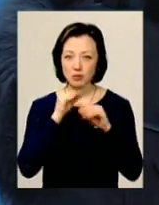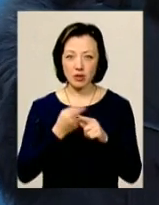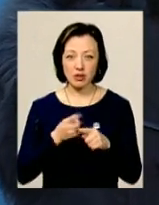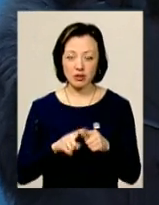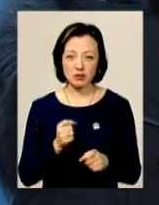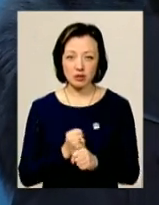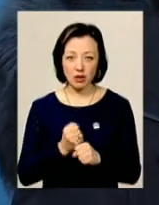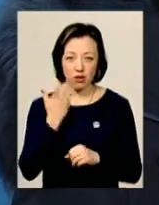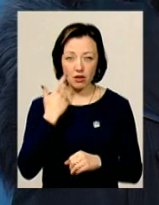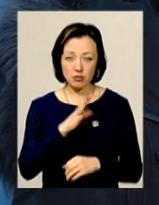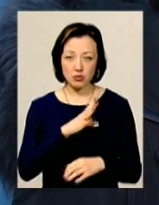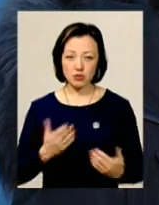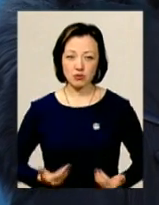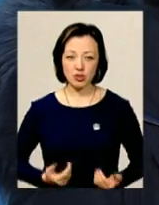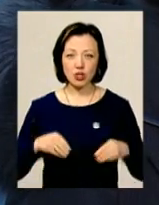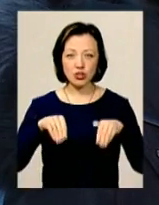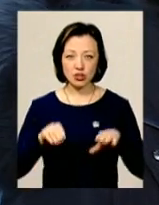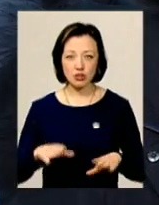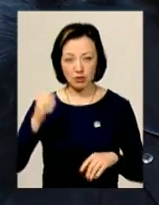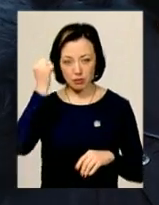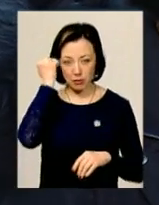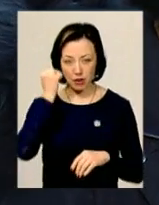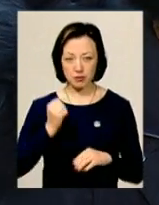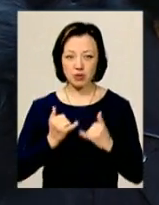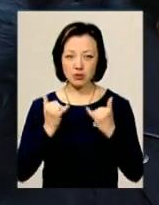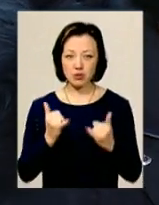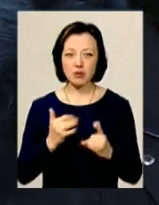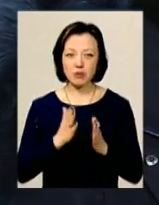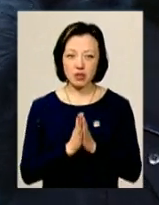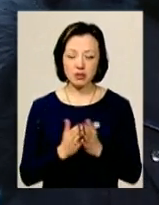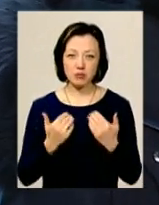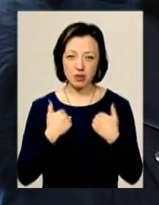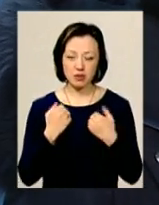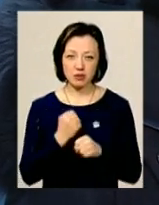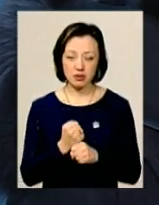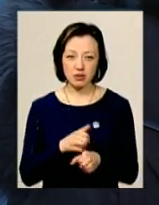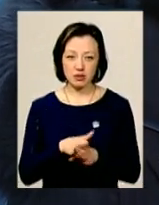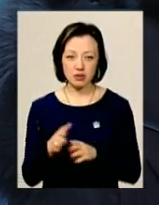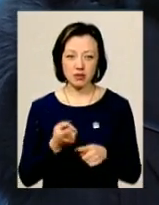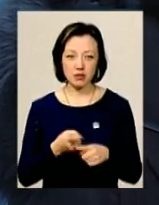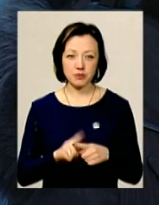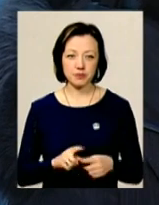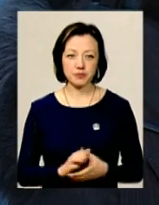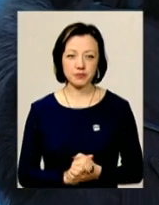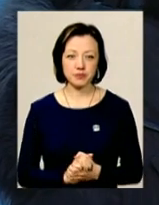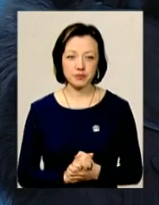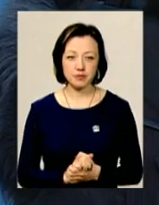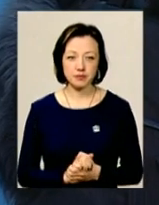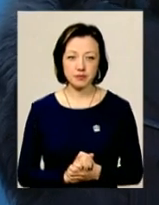це зробити. І я вирішила в пам'ять те, що він мене просив, я вирішила зробити такий